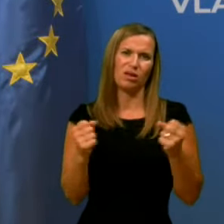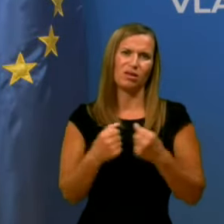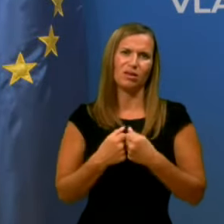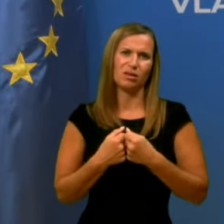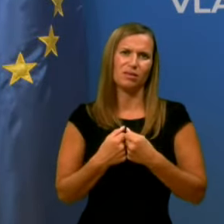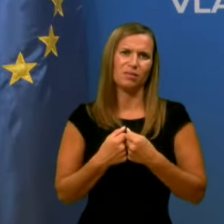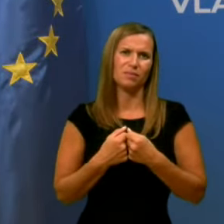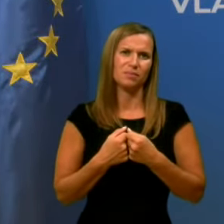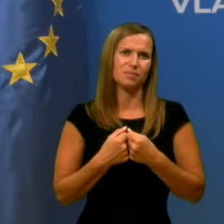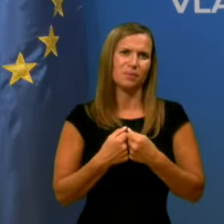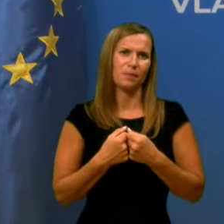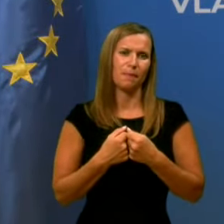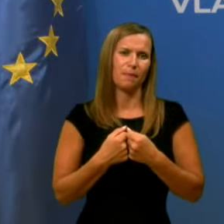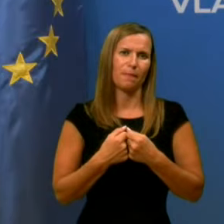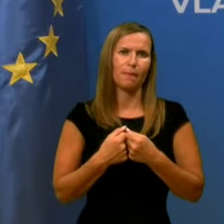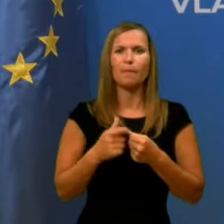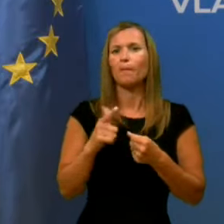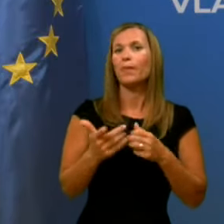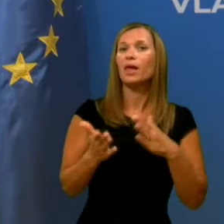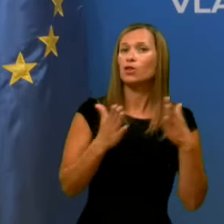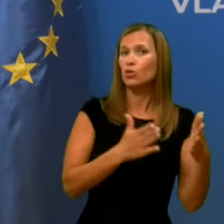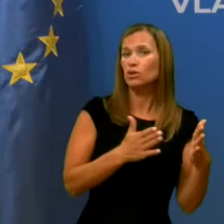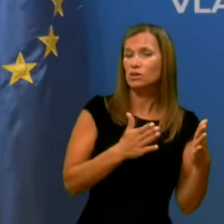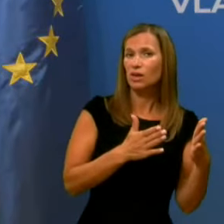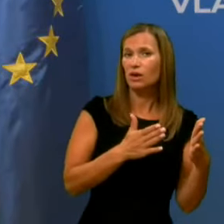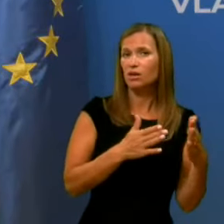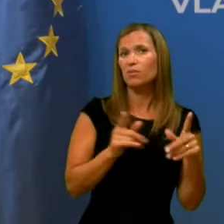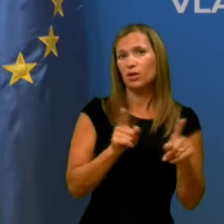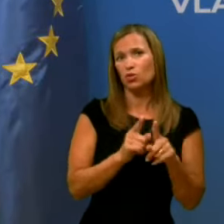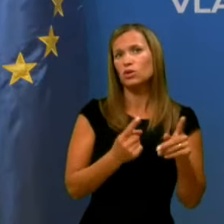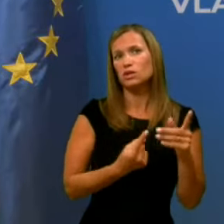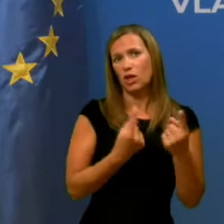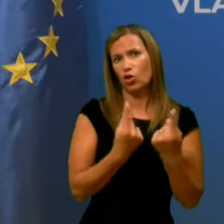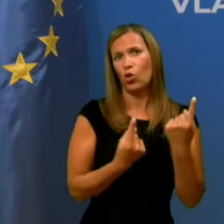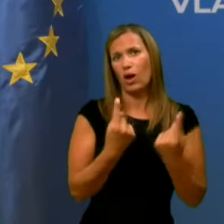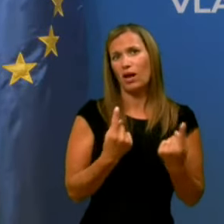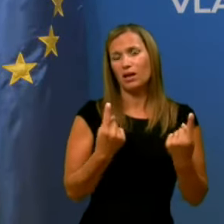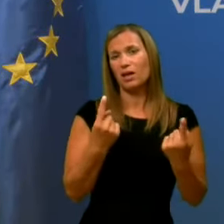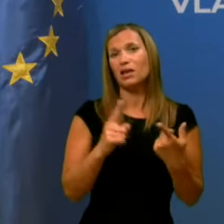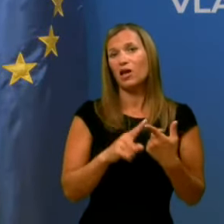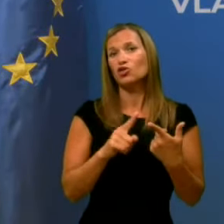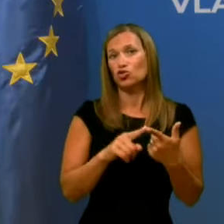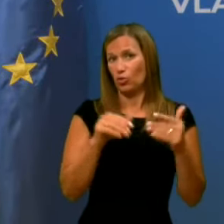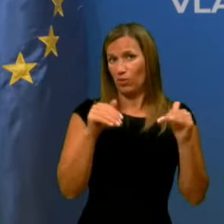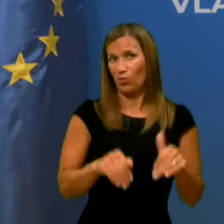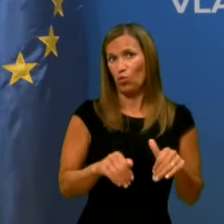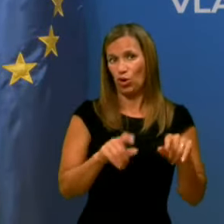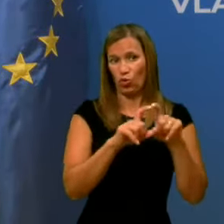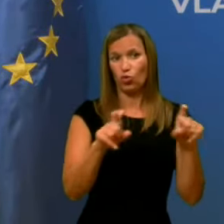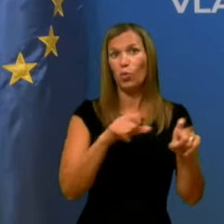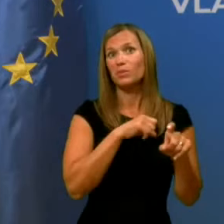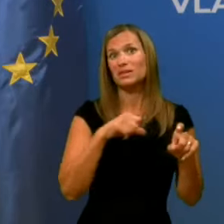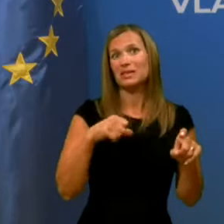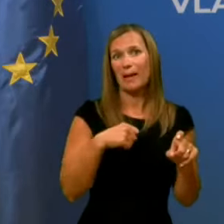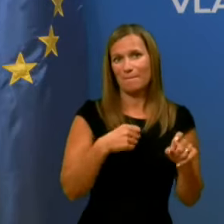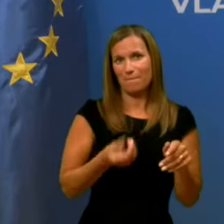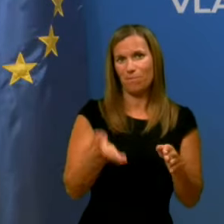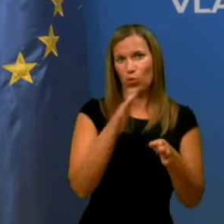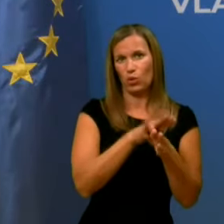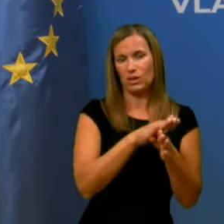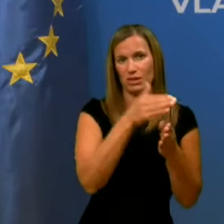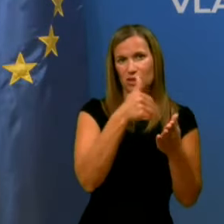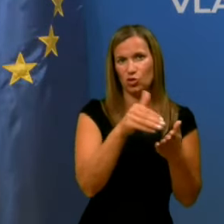In na drugi strani pa, kot sem tudi že omenil, prihaja do tega, da če bi moral dom sam kriti stroške teh